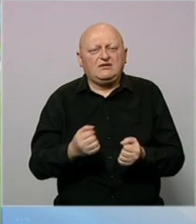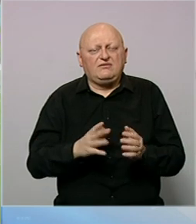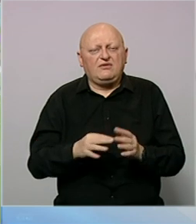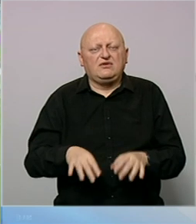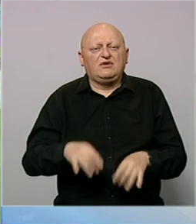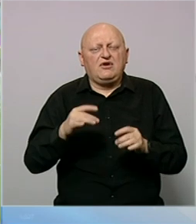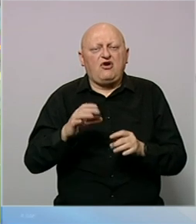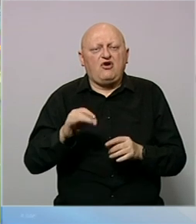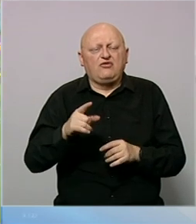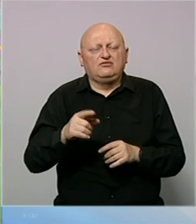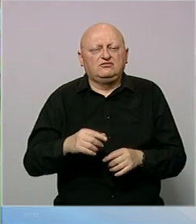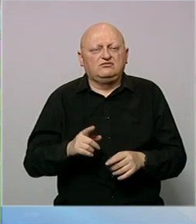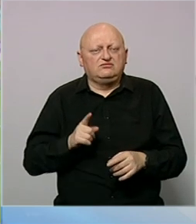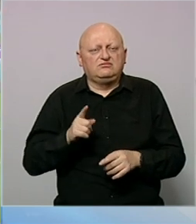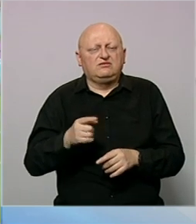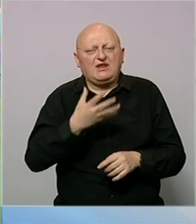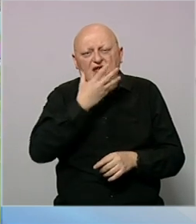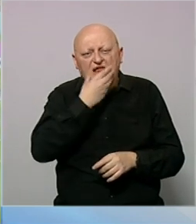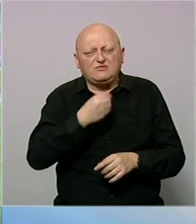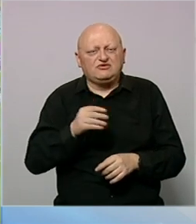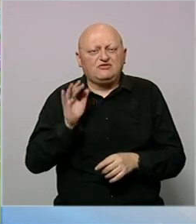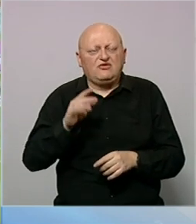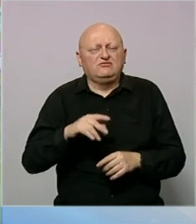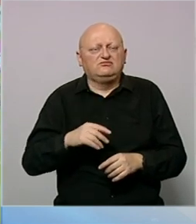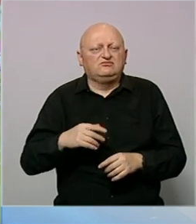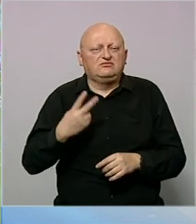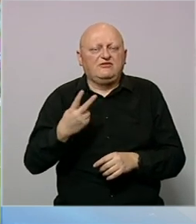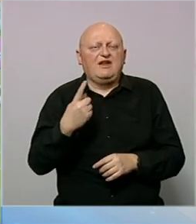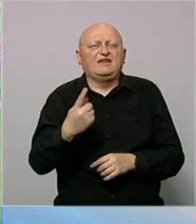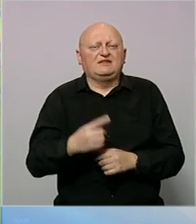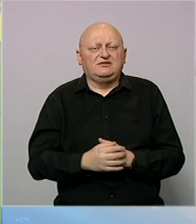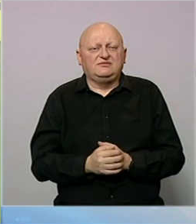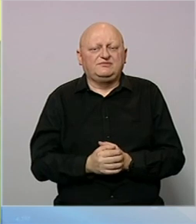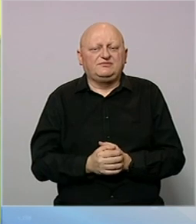pronalazi Oršića, a ovaj postiže jedan od najljepših golova turnira za 2-1.